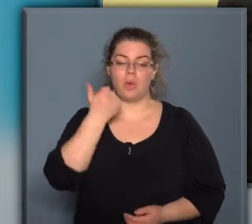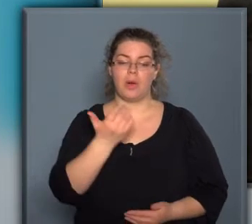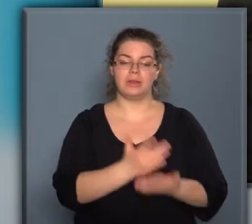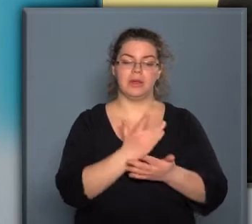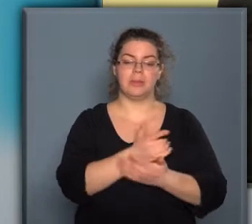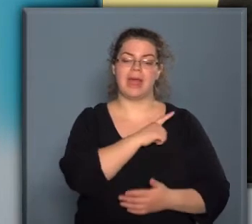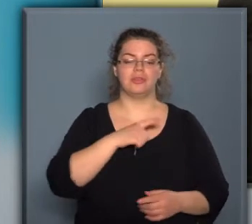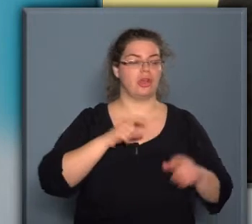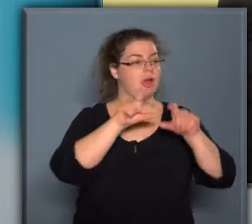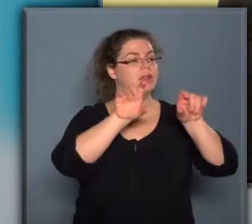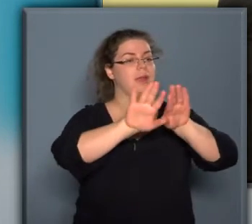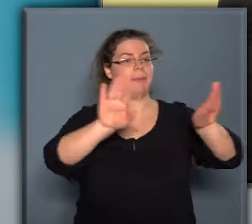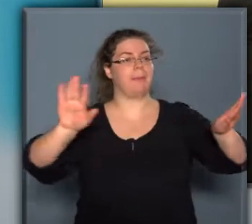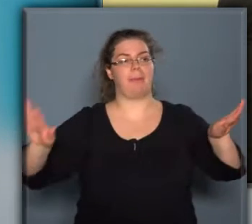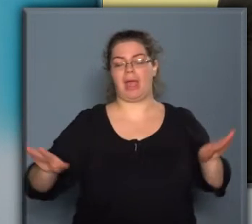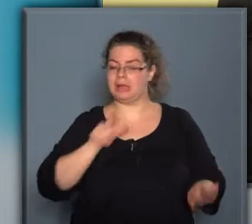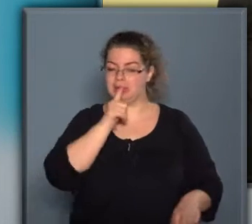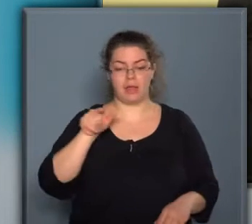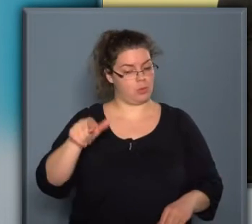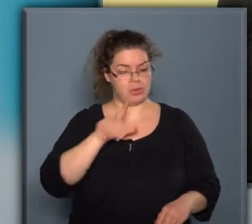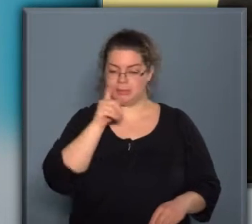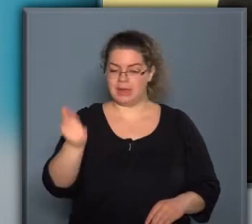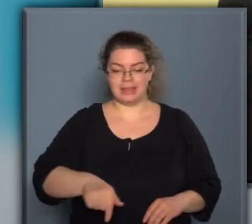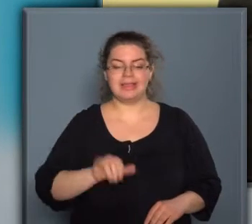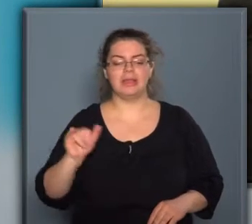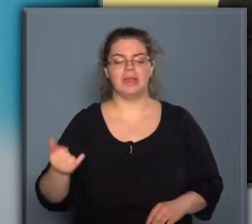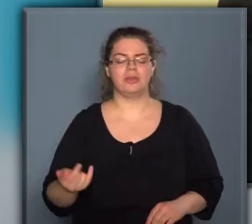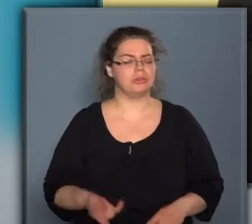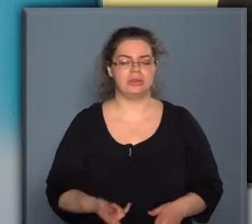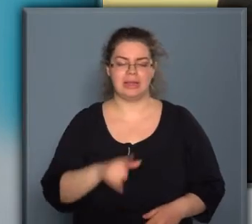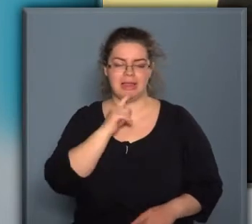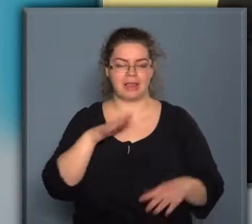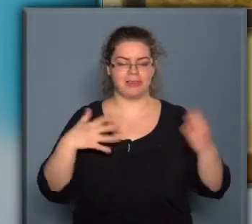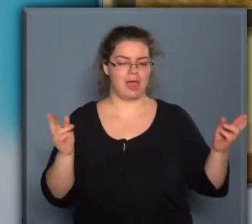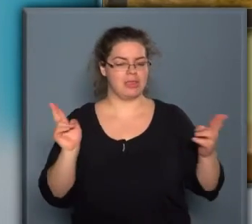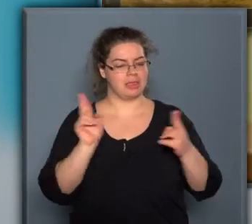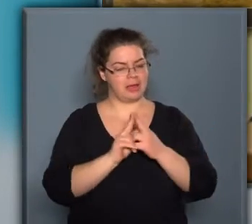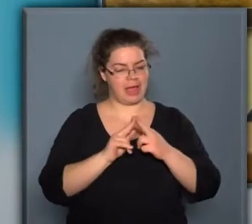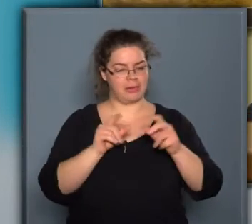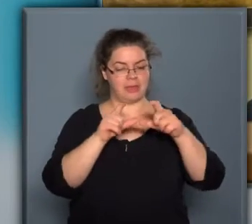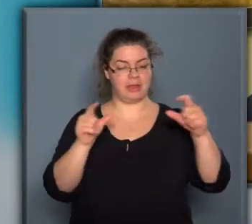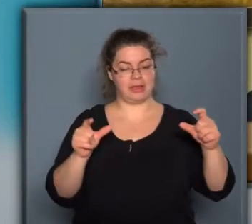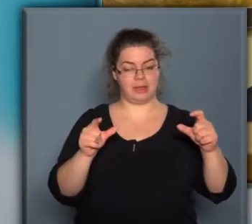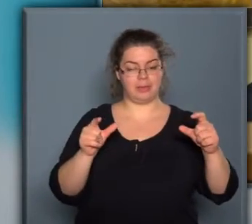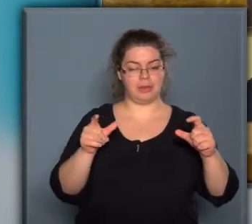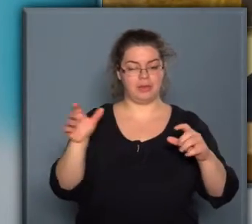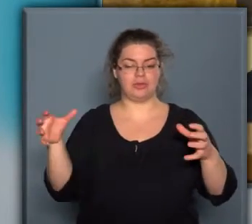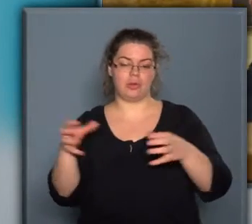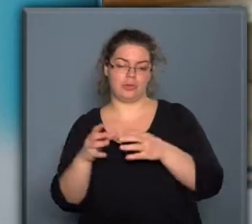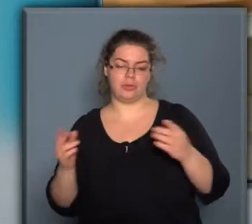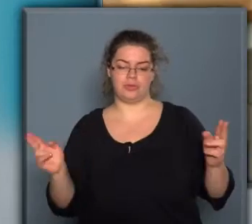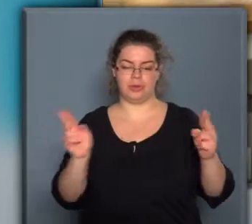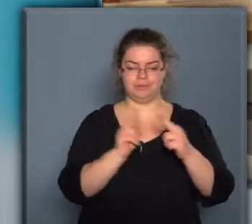csak a képek maradnak a falon, ő nem lesz itt, és ott jön a nagy találkozás, a kép és a